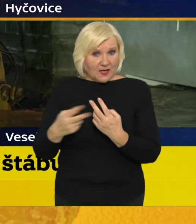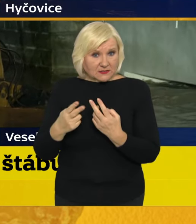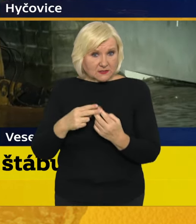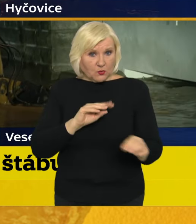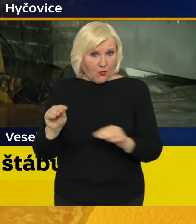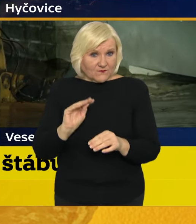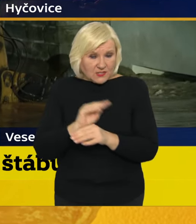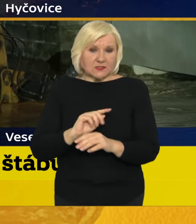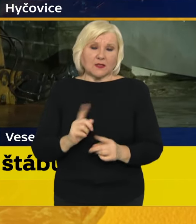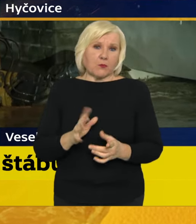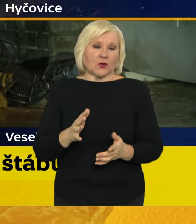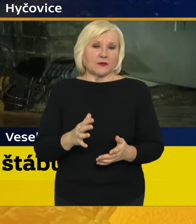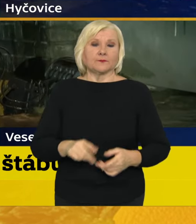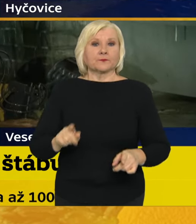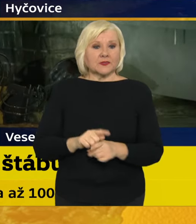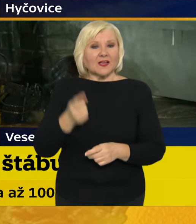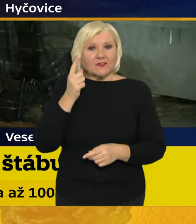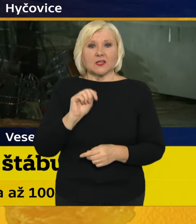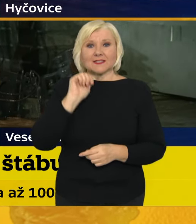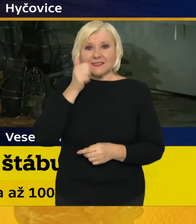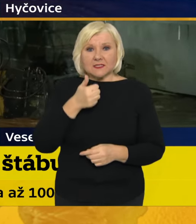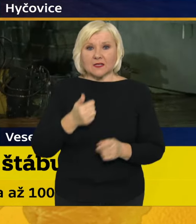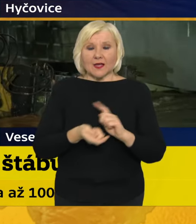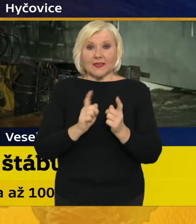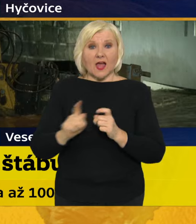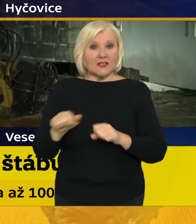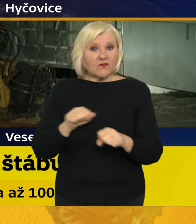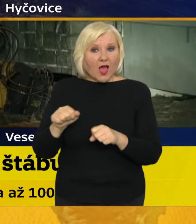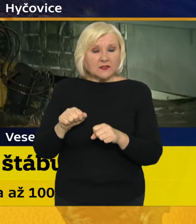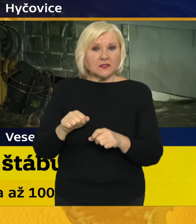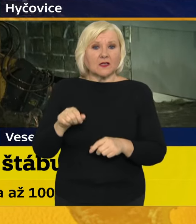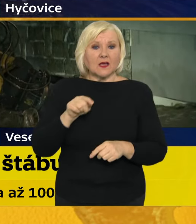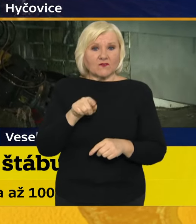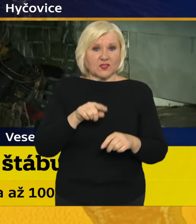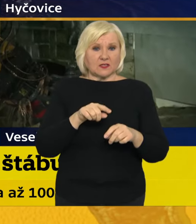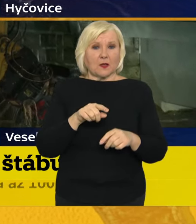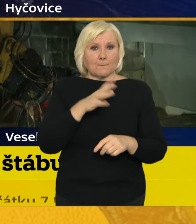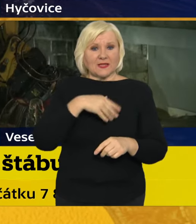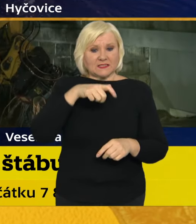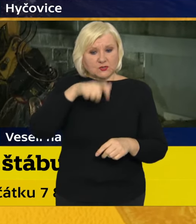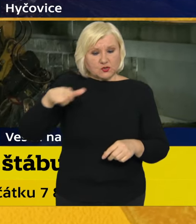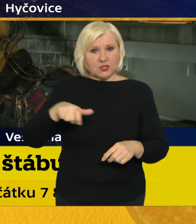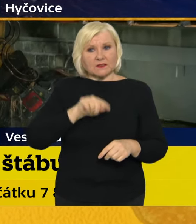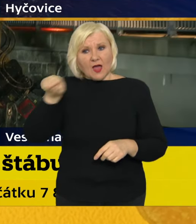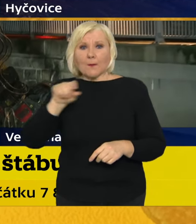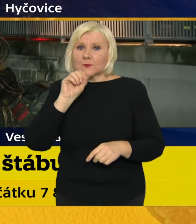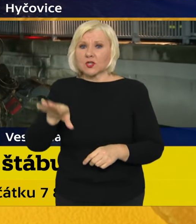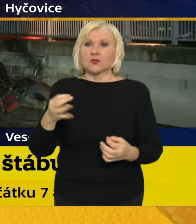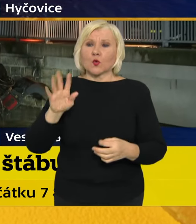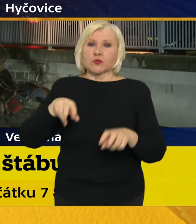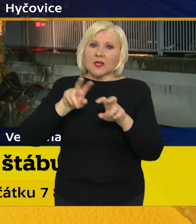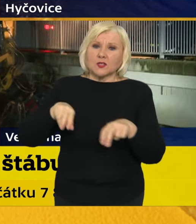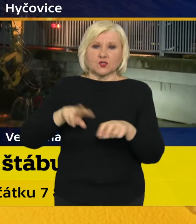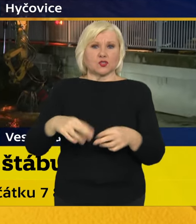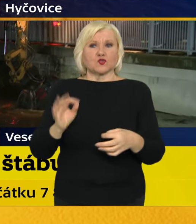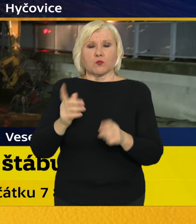A zároveň bych se zeptala ještě na zítřejší jednání vlády, s čím třeba konkrétně tam vy jako jednotlivý ministři budete chtít přijít, tam otevřít, kde tam je prostor vlastně